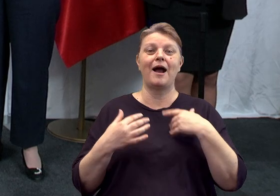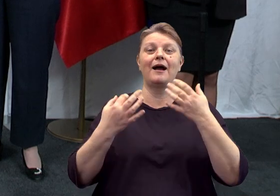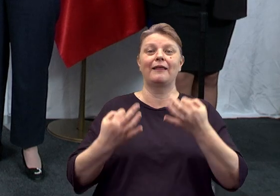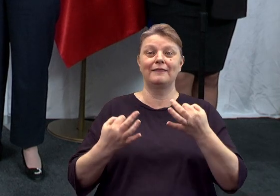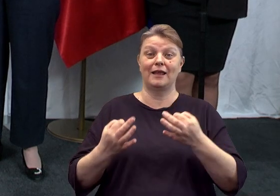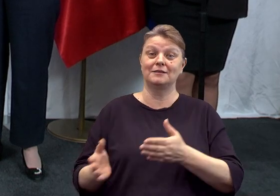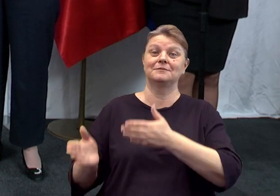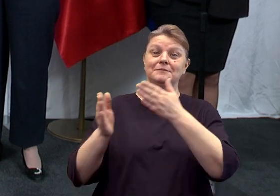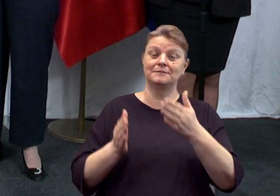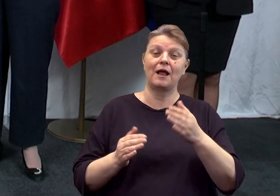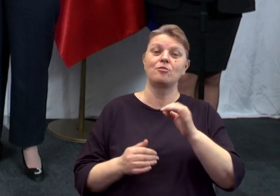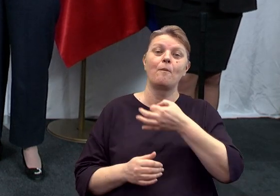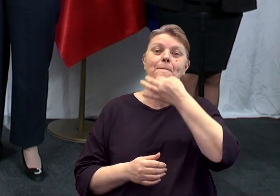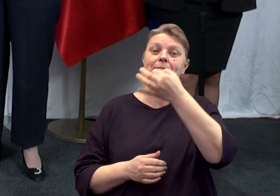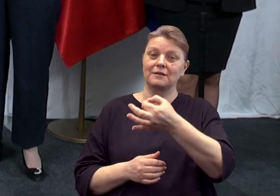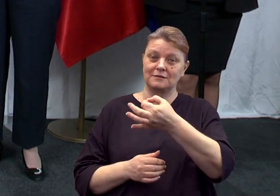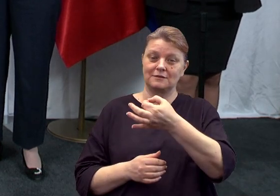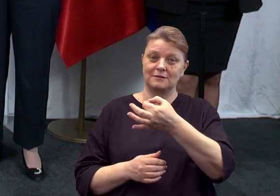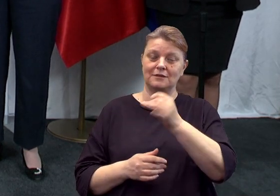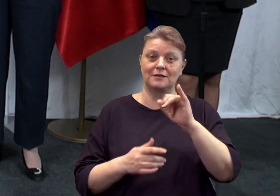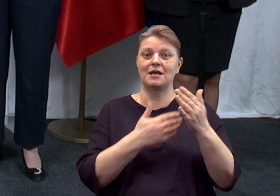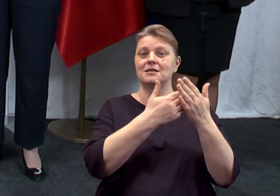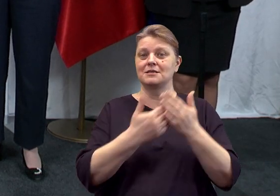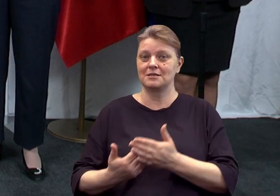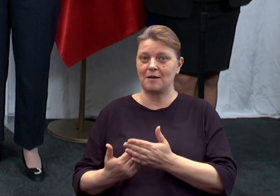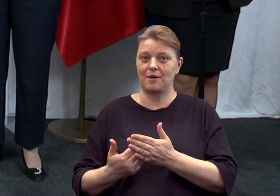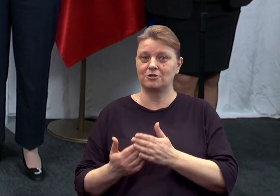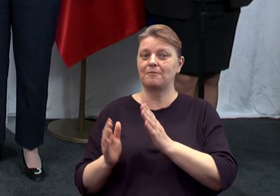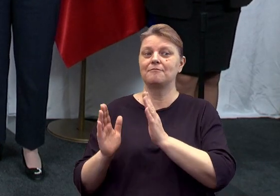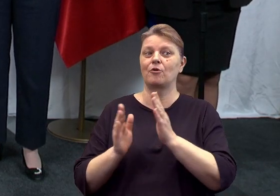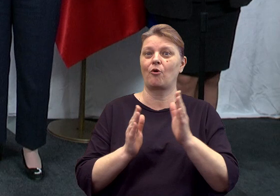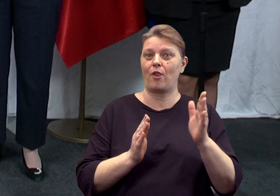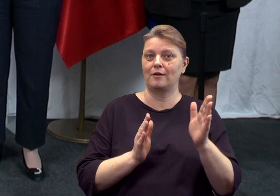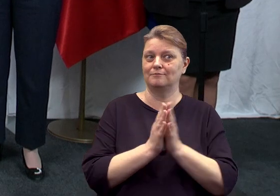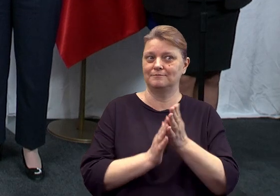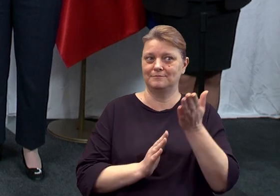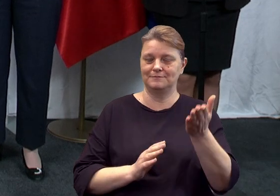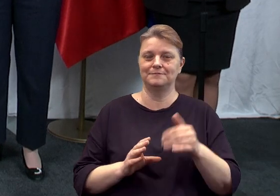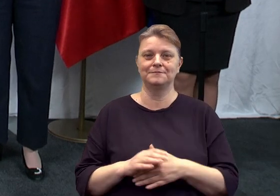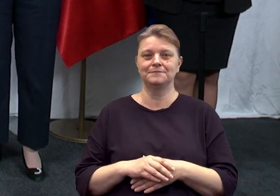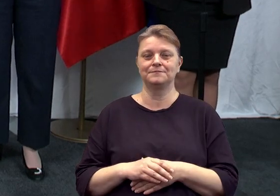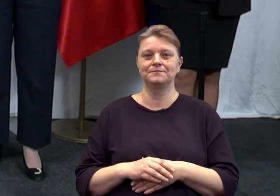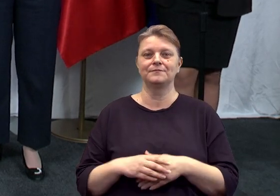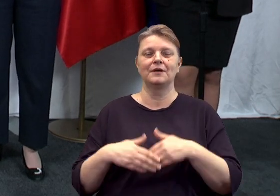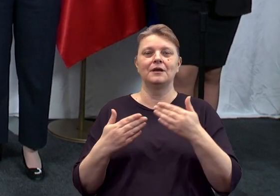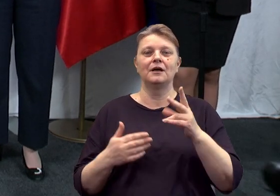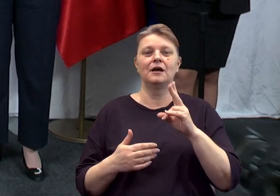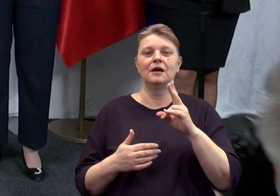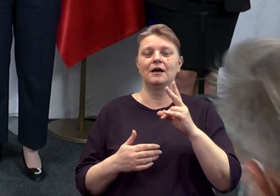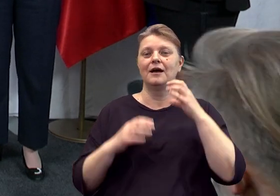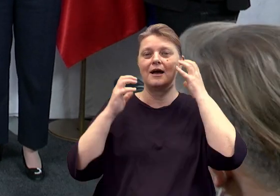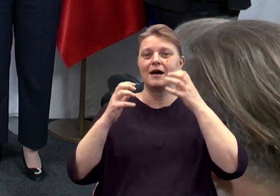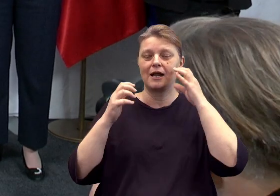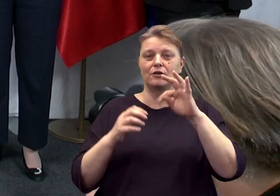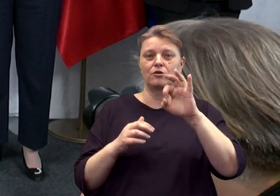teraz przejdziemy do tych pytań i zapraszam po kolei do zadawania pytań. Panie redaktorze, zapraszam. Dzień dobry. Krzysztof Horwat, Radio